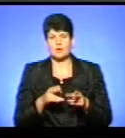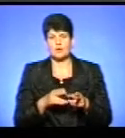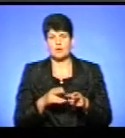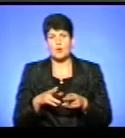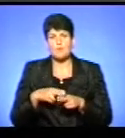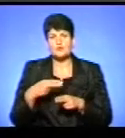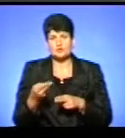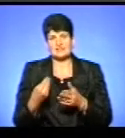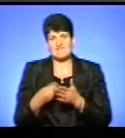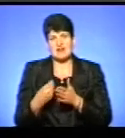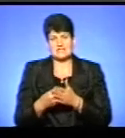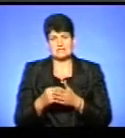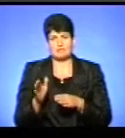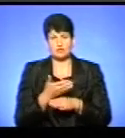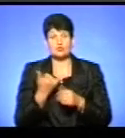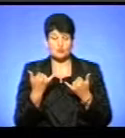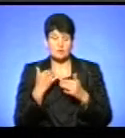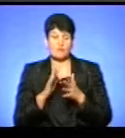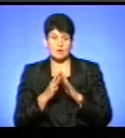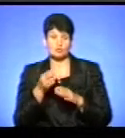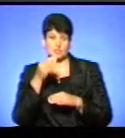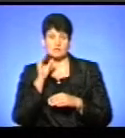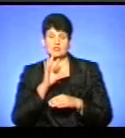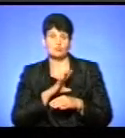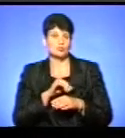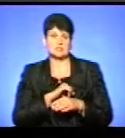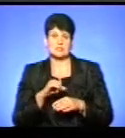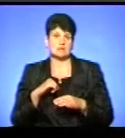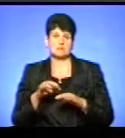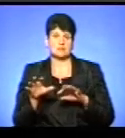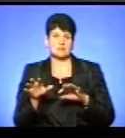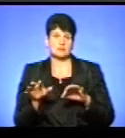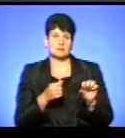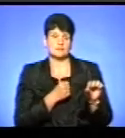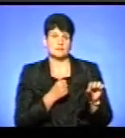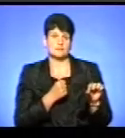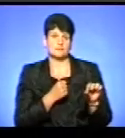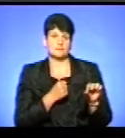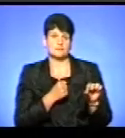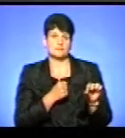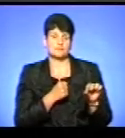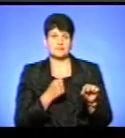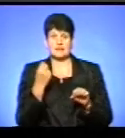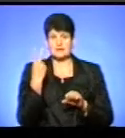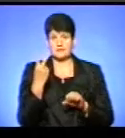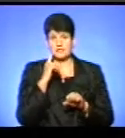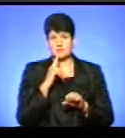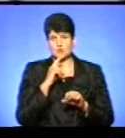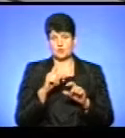демонтажу. Так, наприклад, сьогодні в парку Шевченка було добровільно демонтовано дві тимчасові споруди